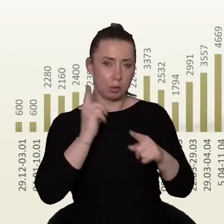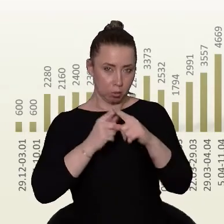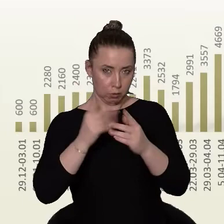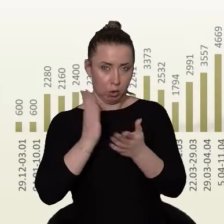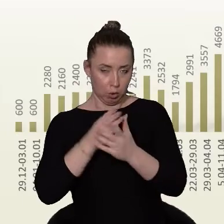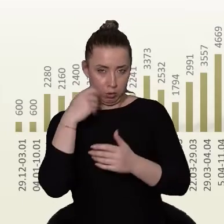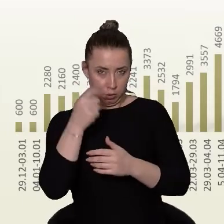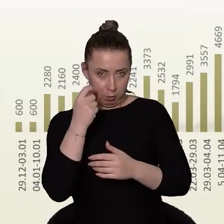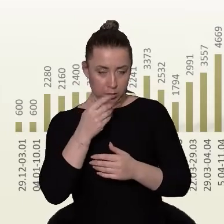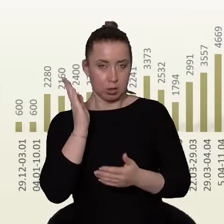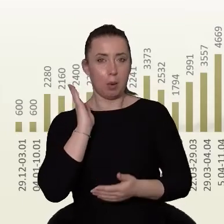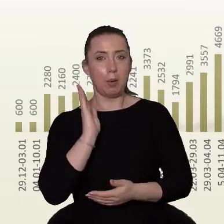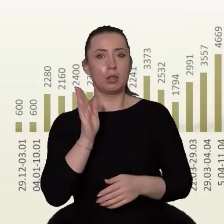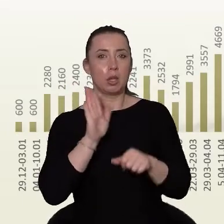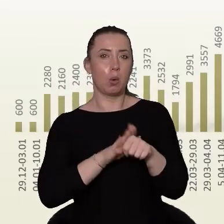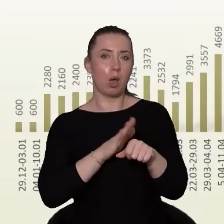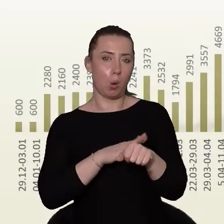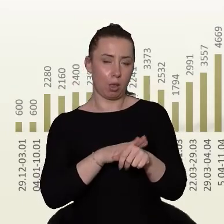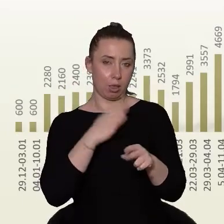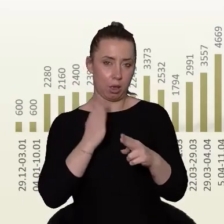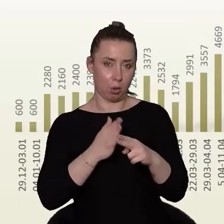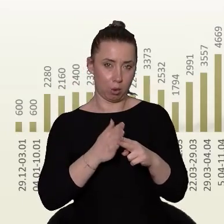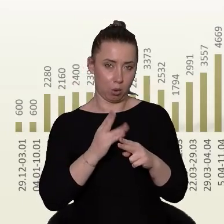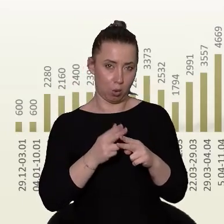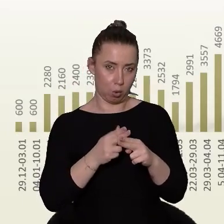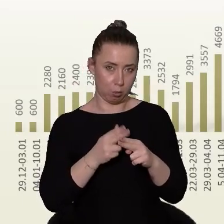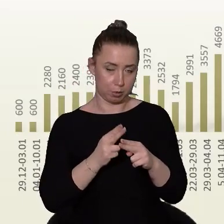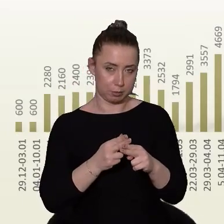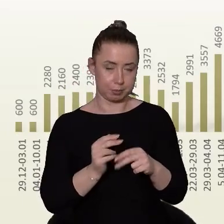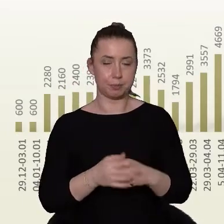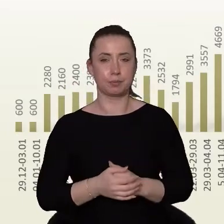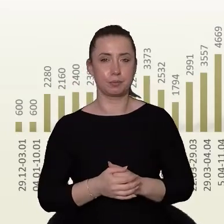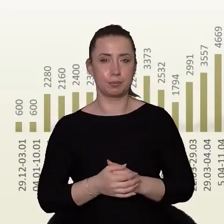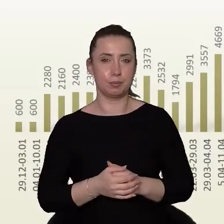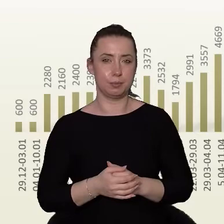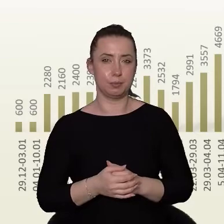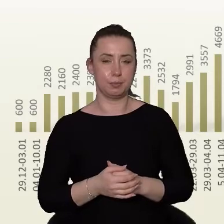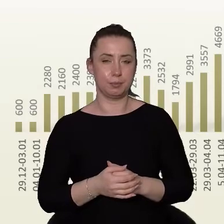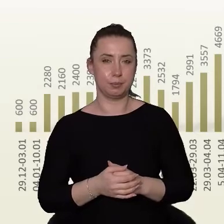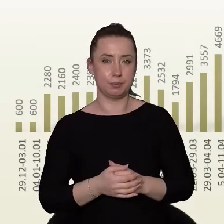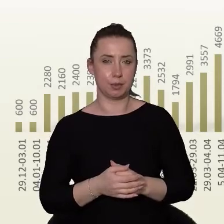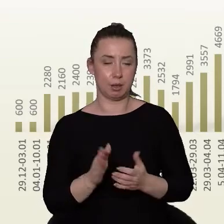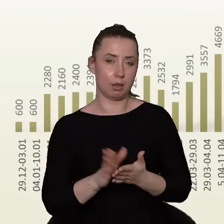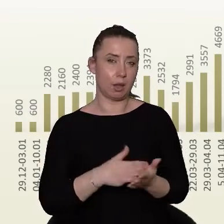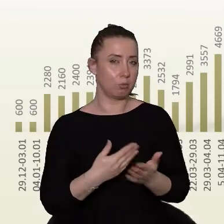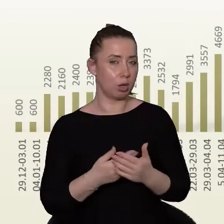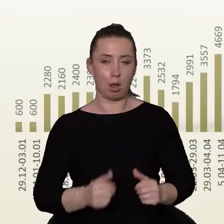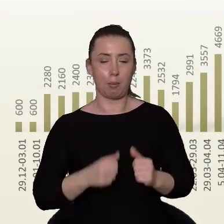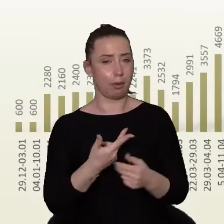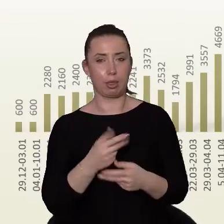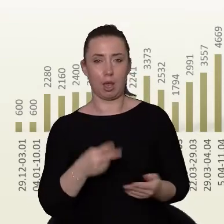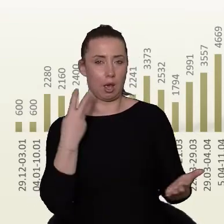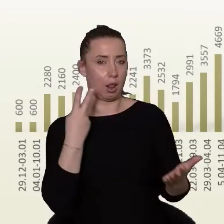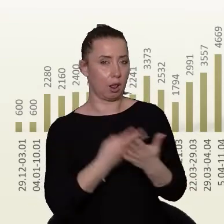zakażeń, a więc skutkami poprzez takimi jak pobyt w szpitalu, czy